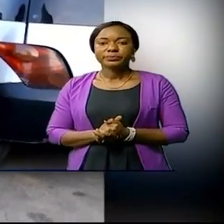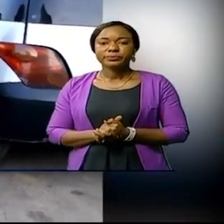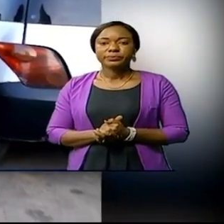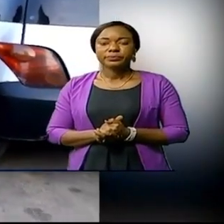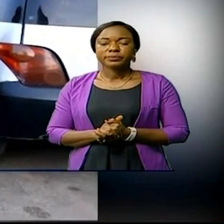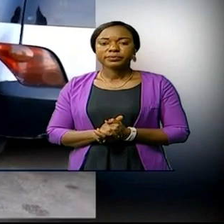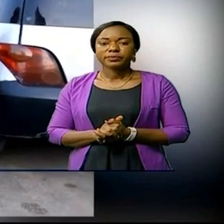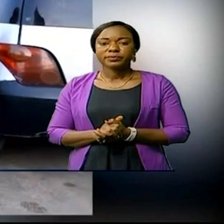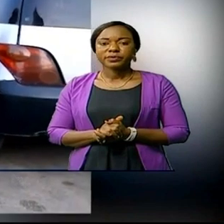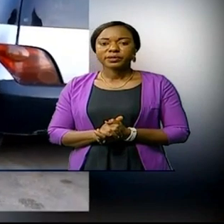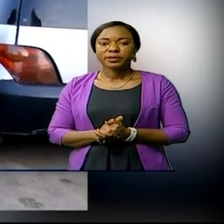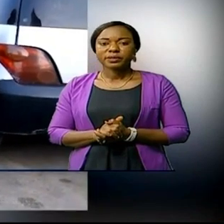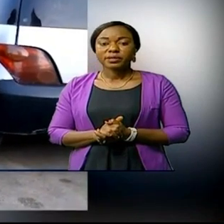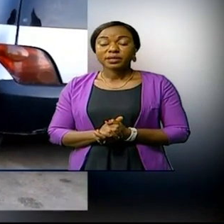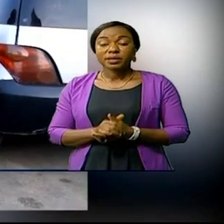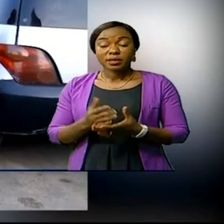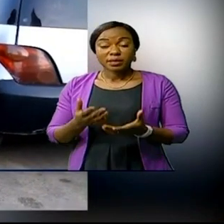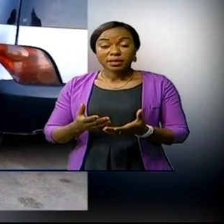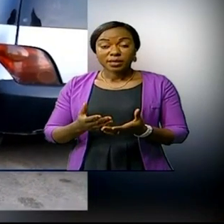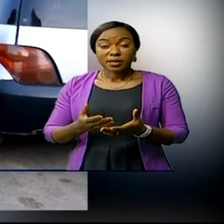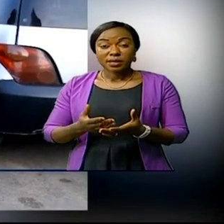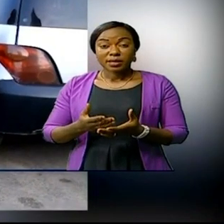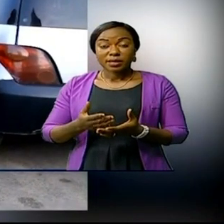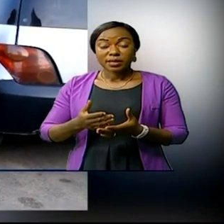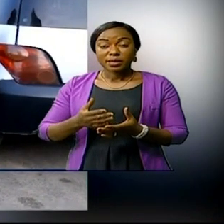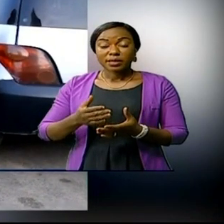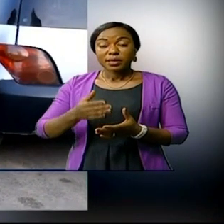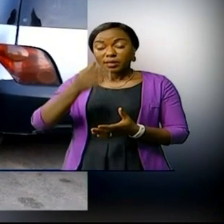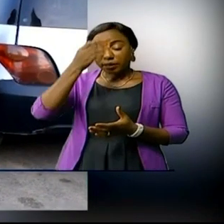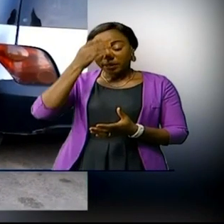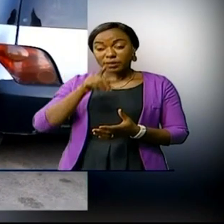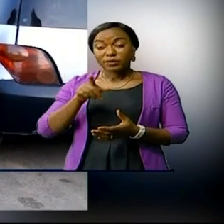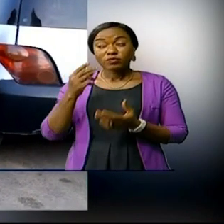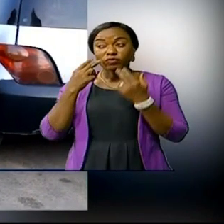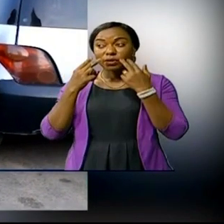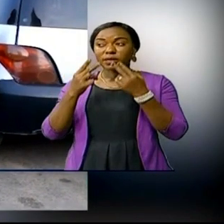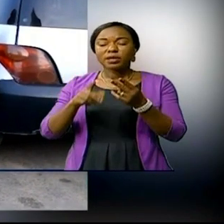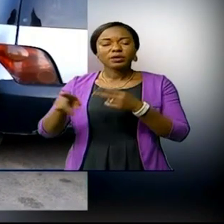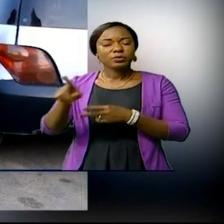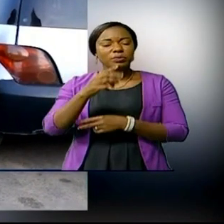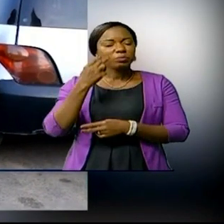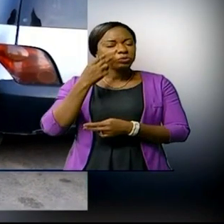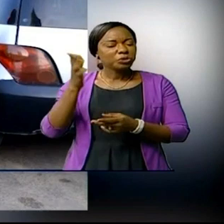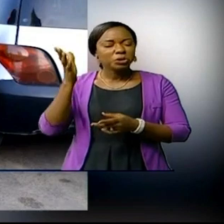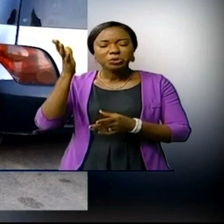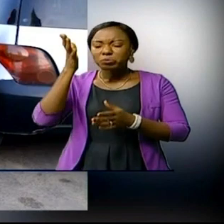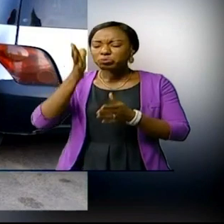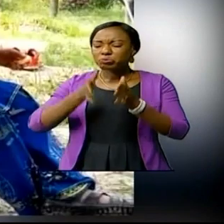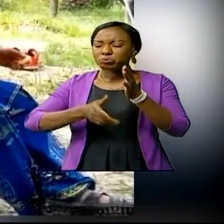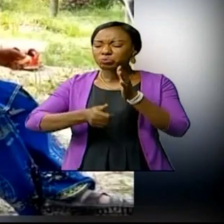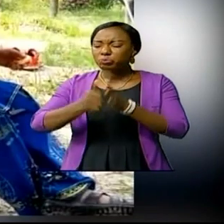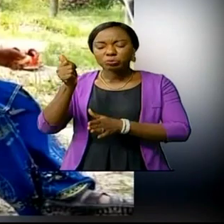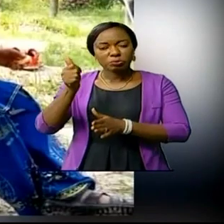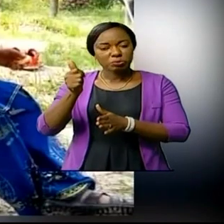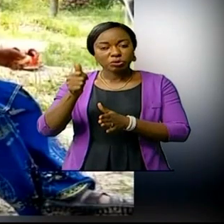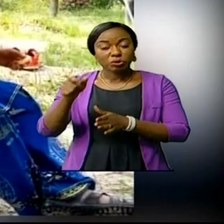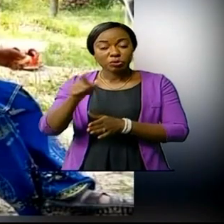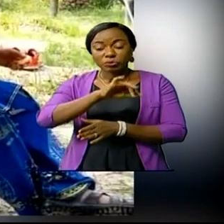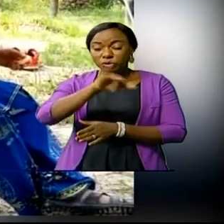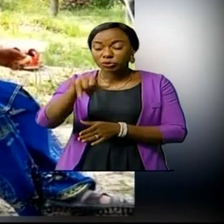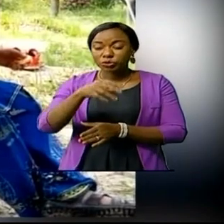Cette figure emblématique de la presse congolaise, vous ne la verrez plus jamais. Jules Lombokashita,